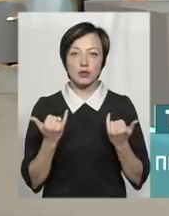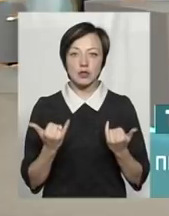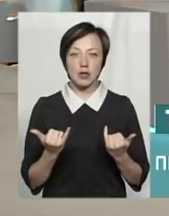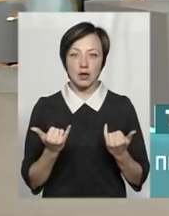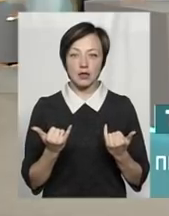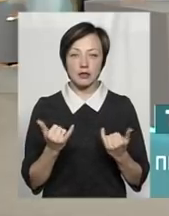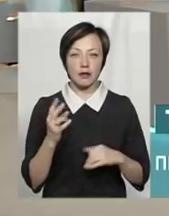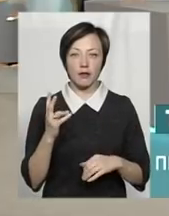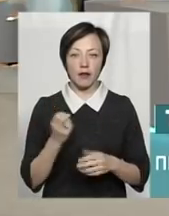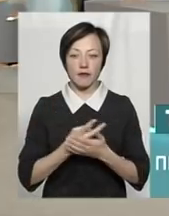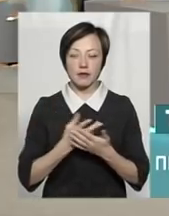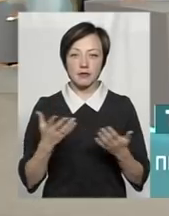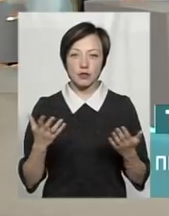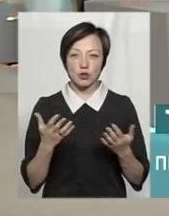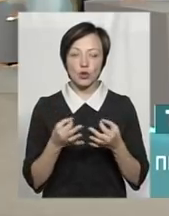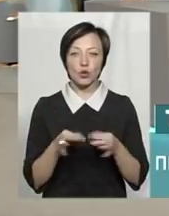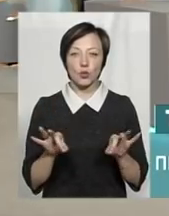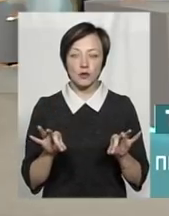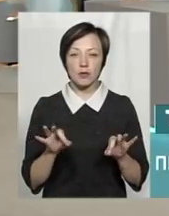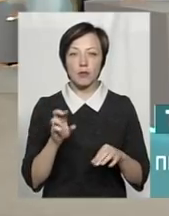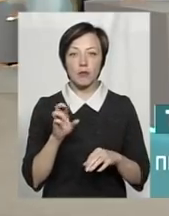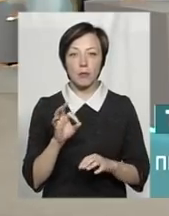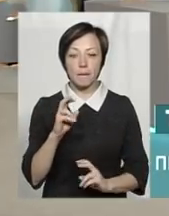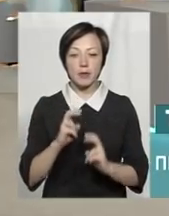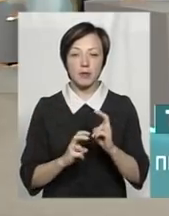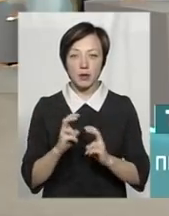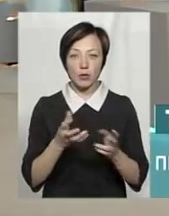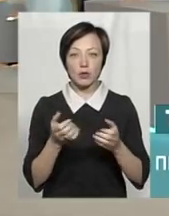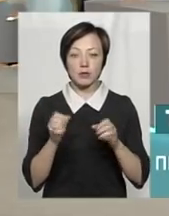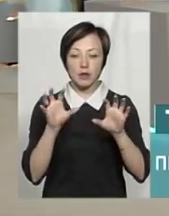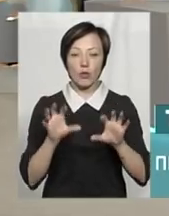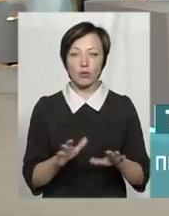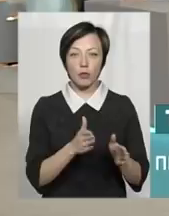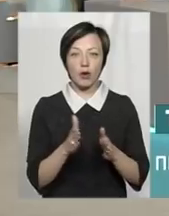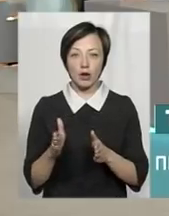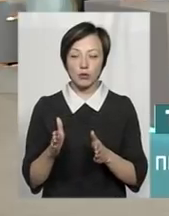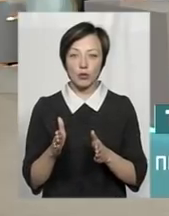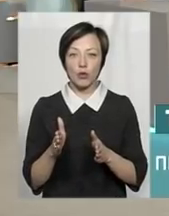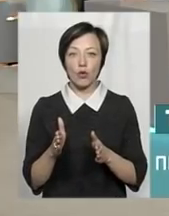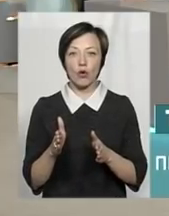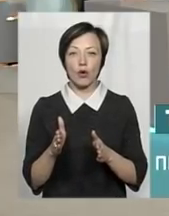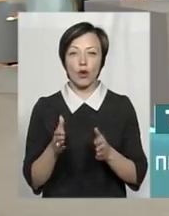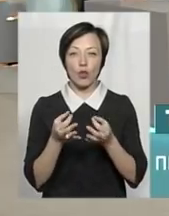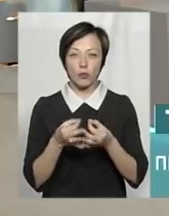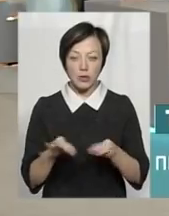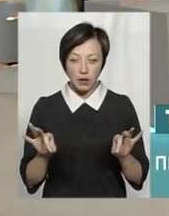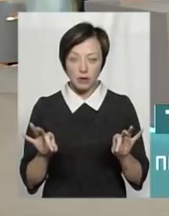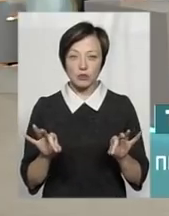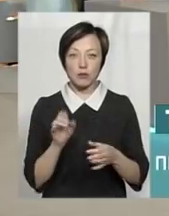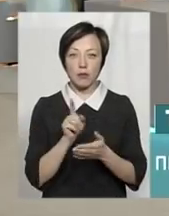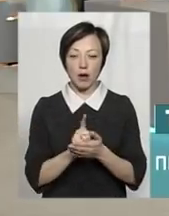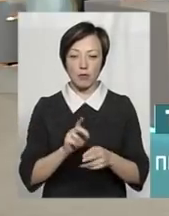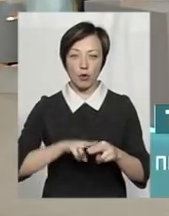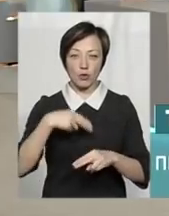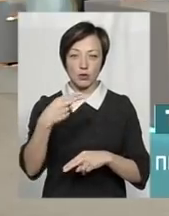відсвічуються номінації? Для того, щоб підприємство отримало в законному порядку номінацію, воно має розрахуватися знак